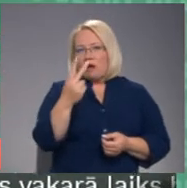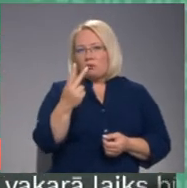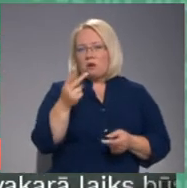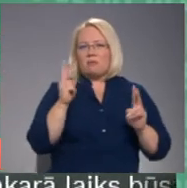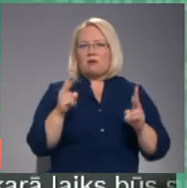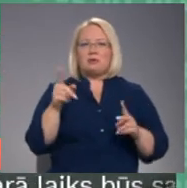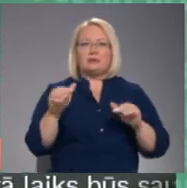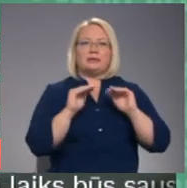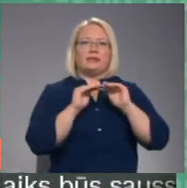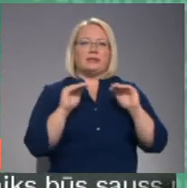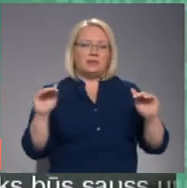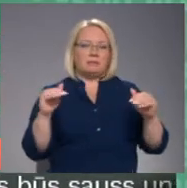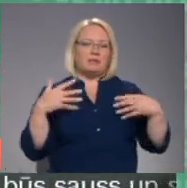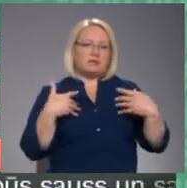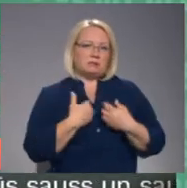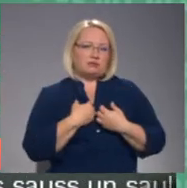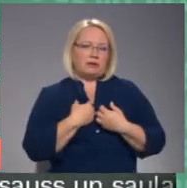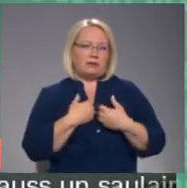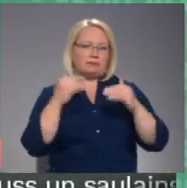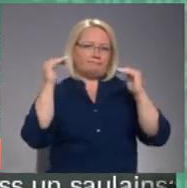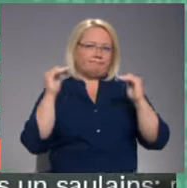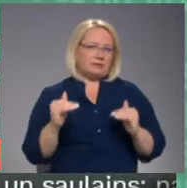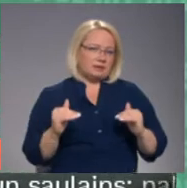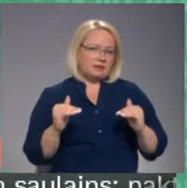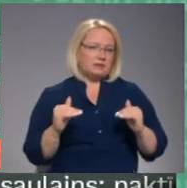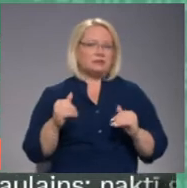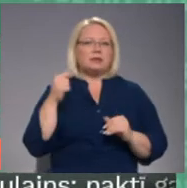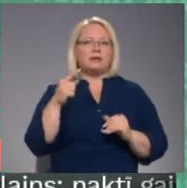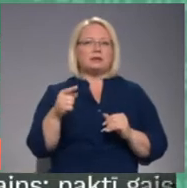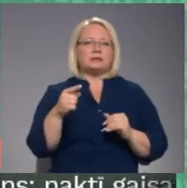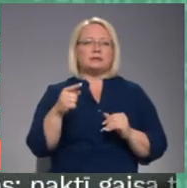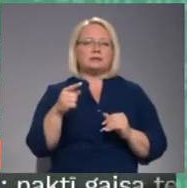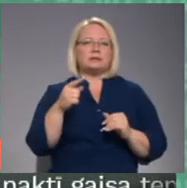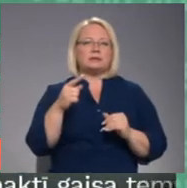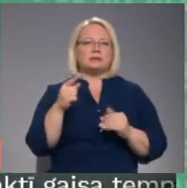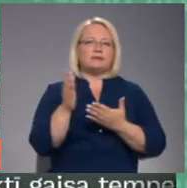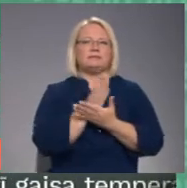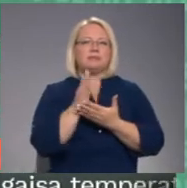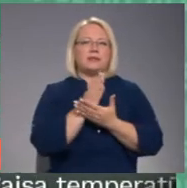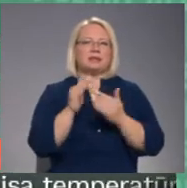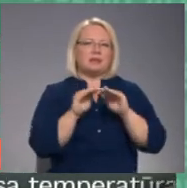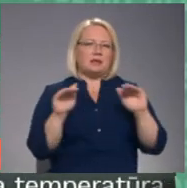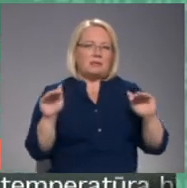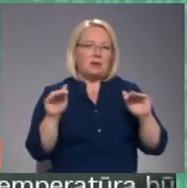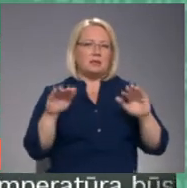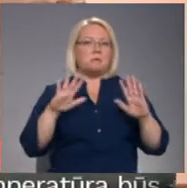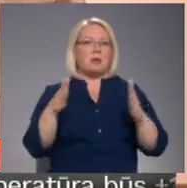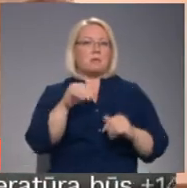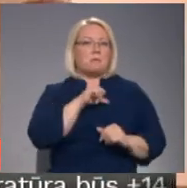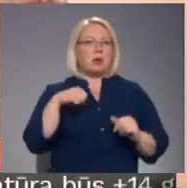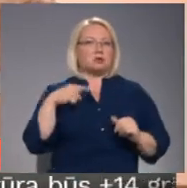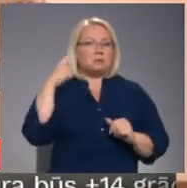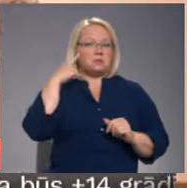tas līmenis, diemžēl, krītās. Tas cormā ir līmenis, bet pašapziņa aug.